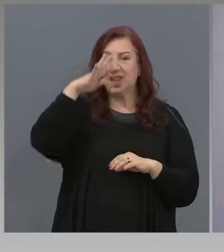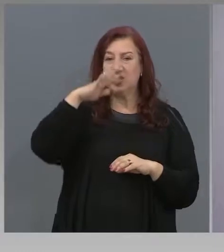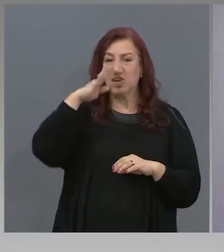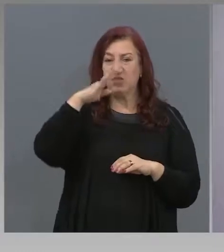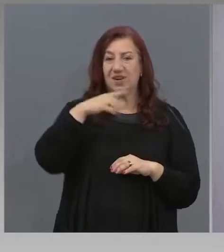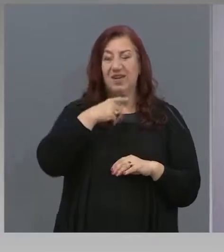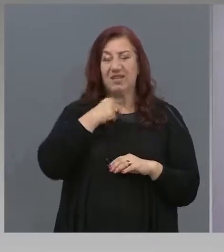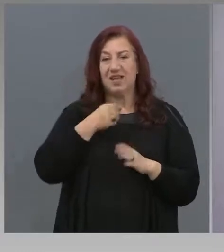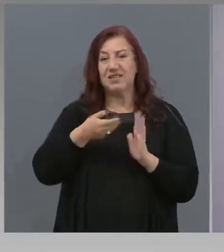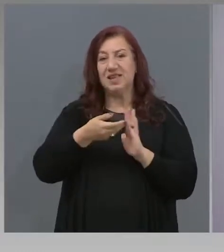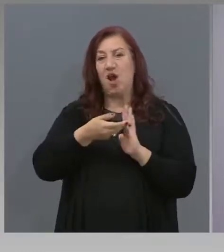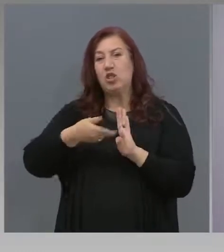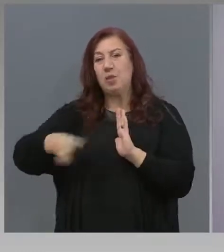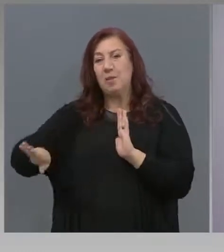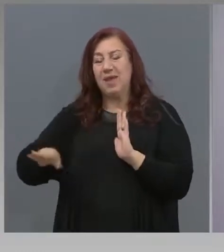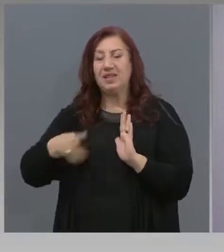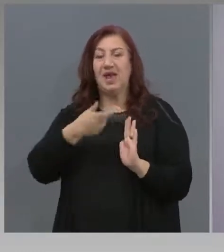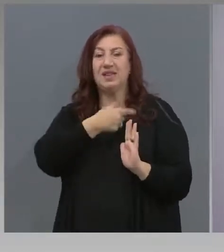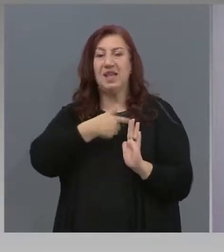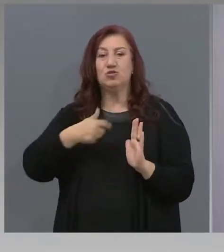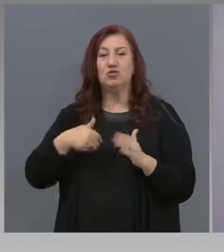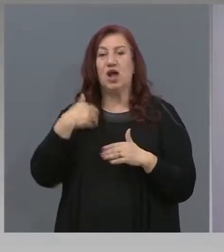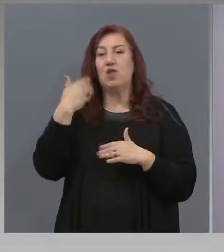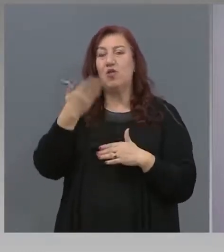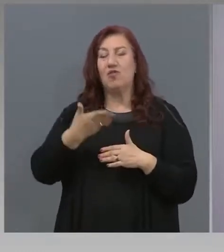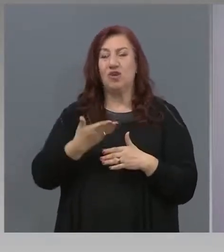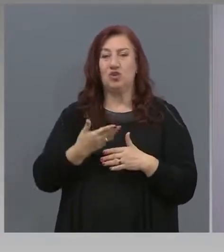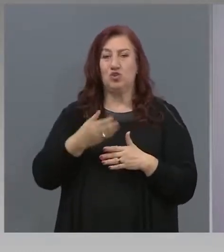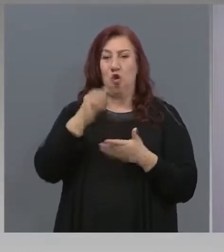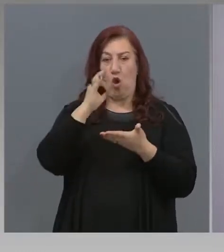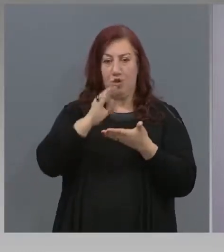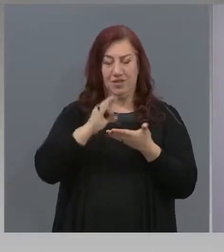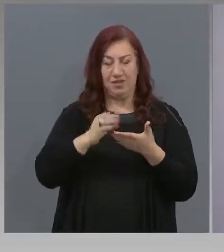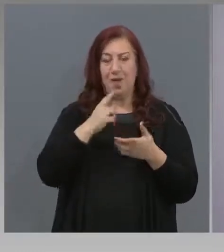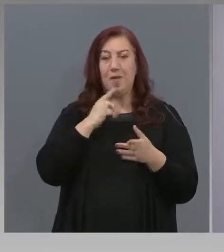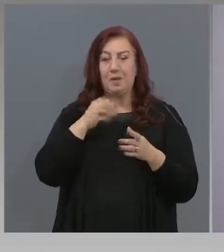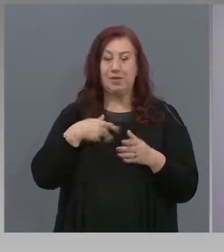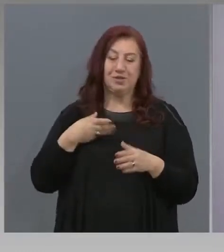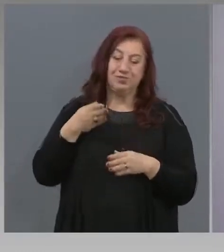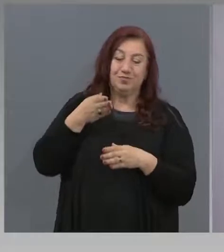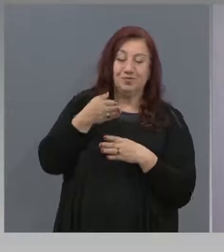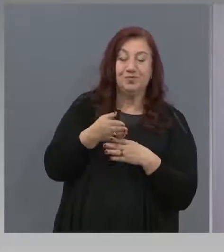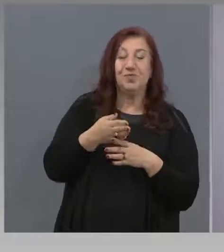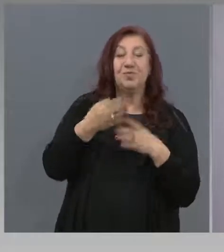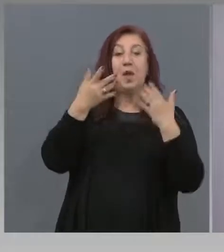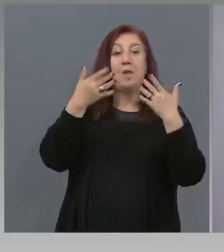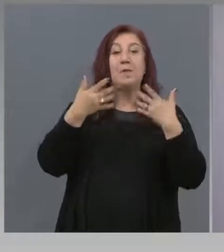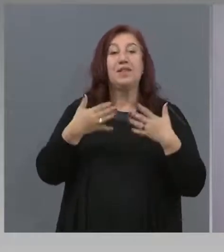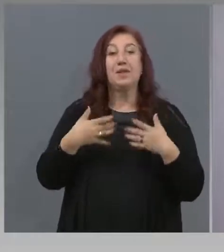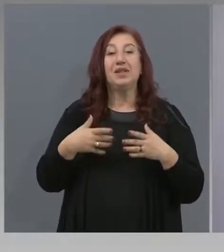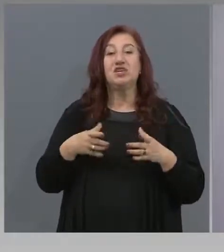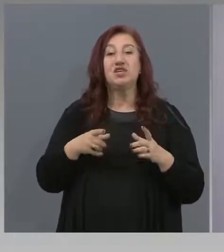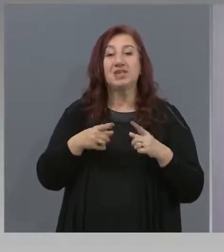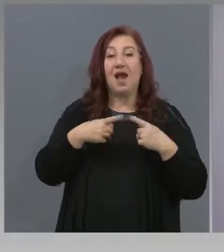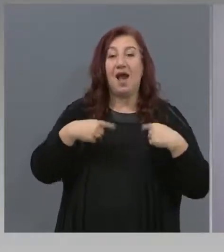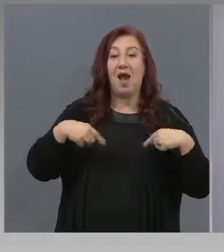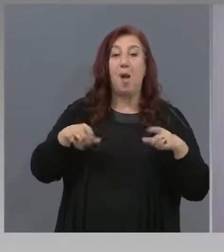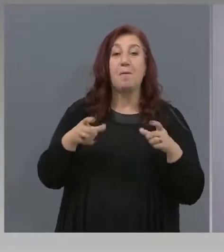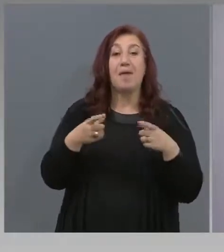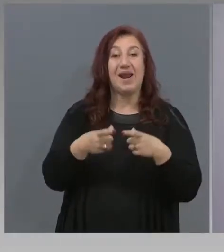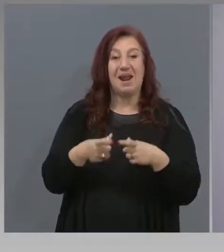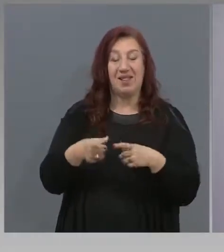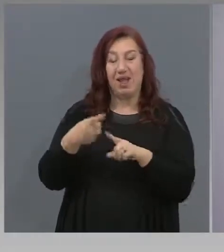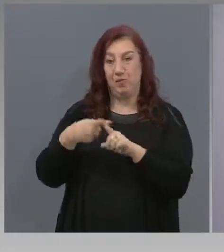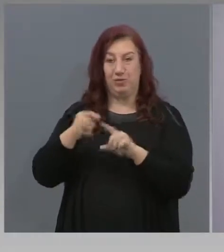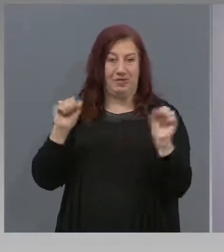външно оценяване, но за кандидатстване в тези математически паралелки или гимназии, не знам как е точно, ще може ли да се